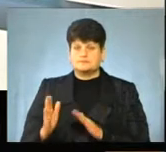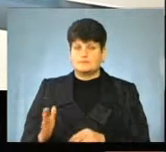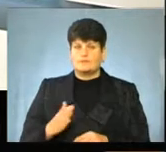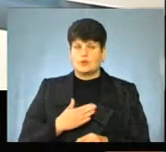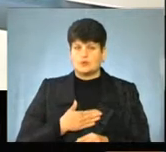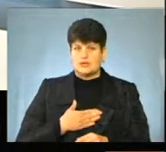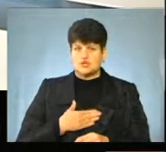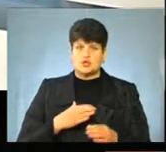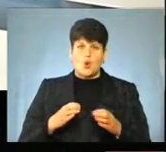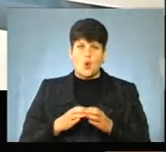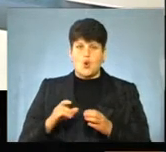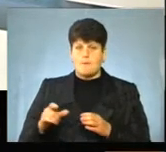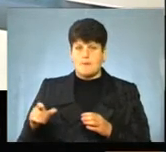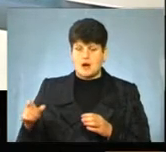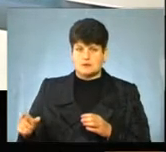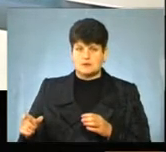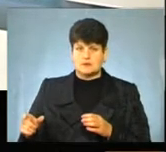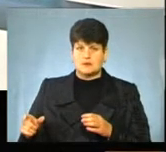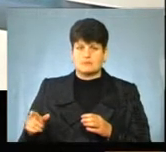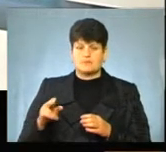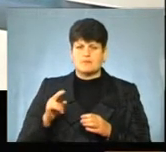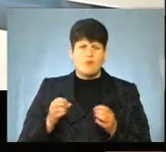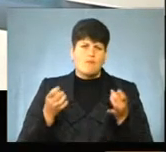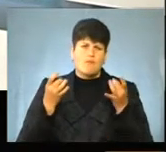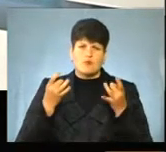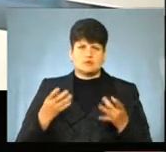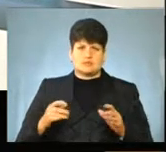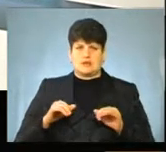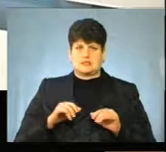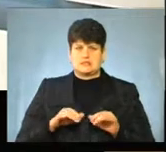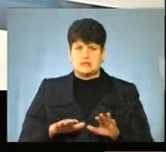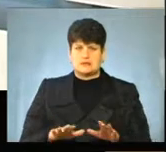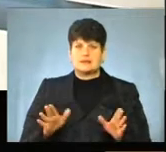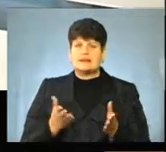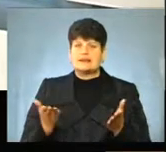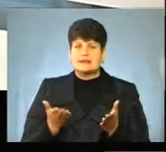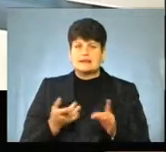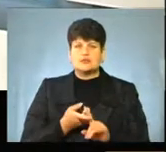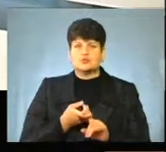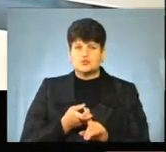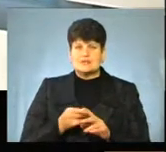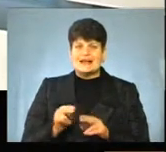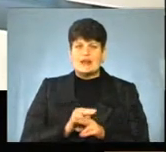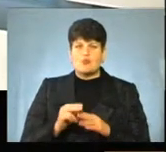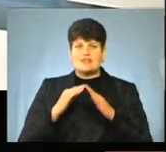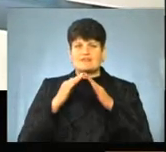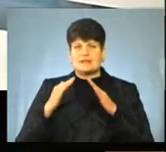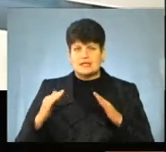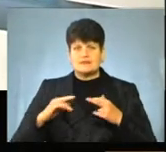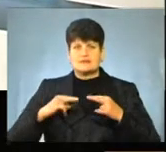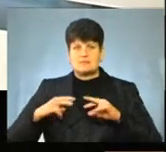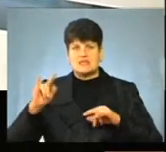наших громадах по самих таких простих заходах, які стосуються ремонтів дахів,